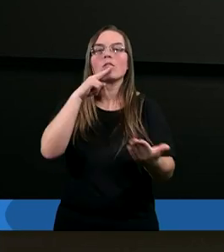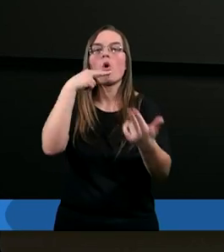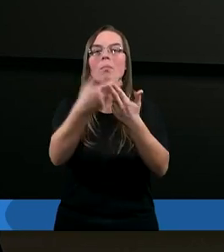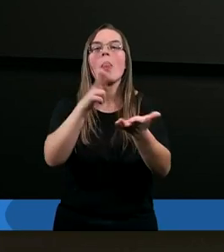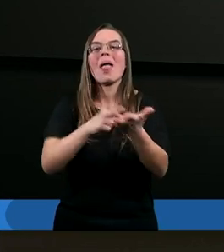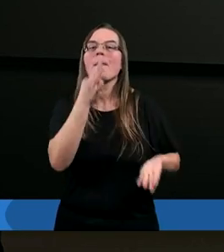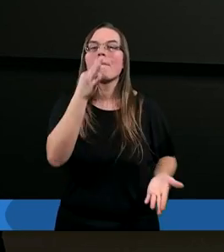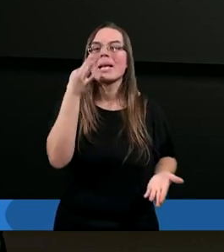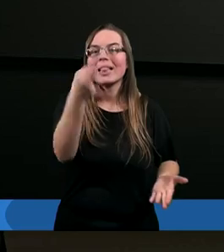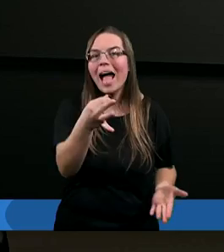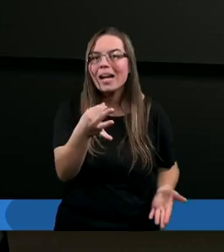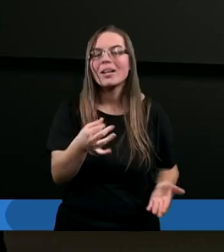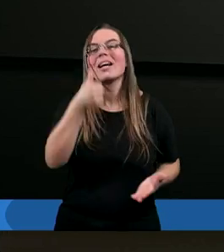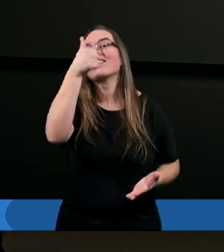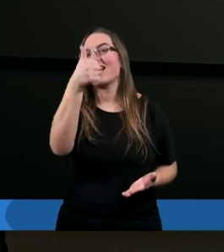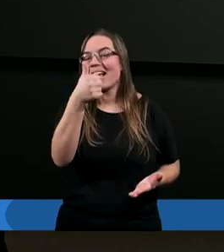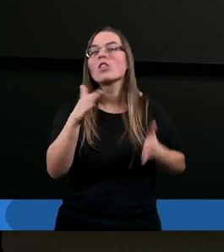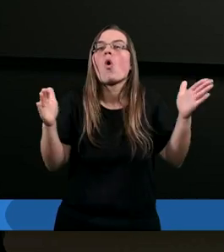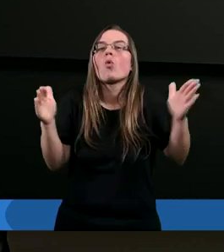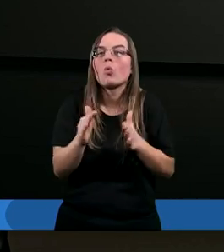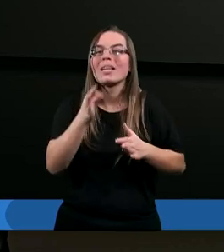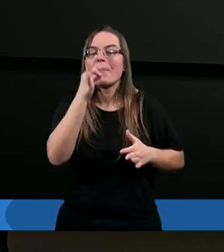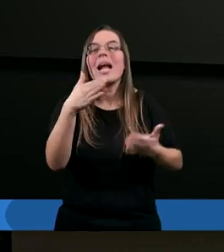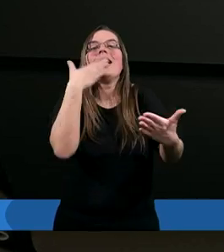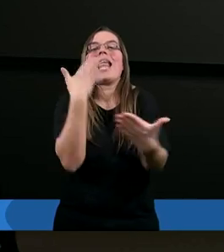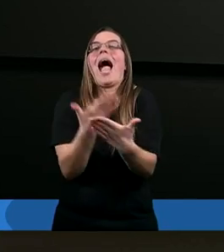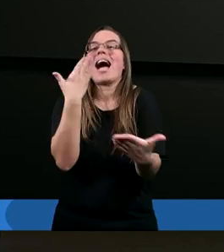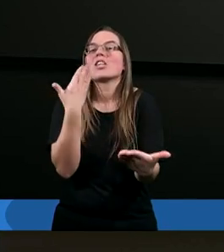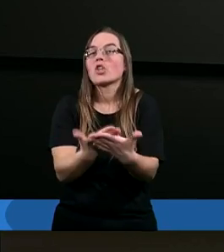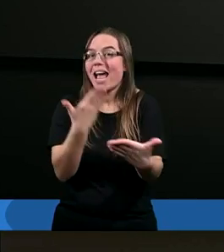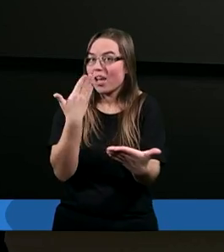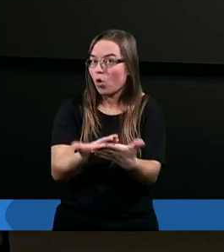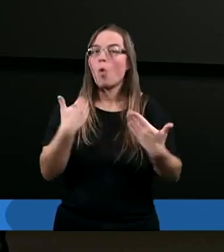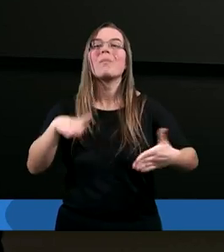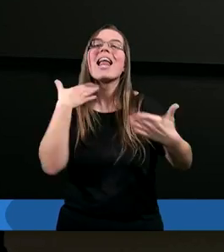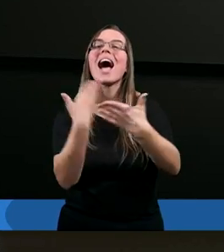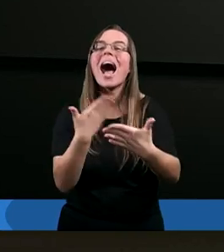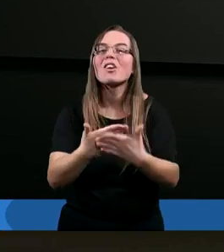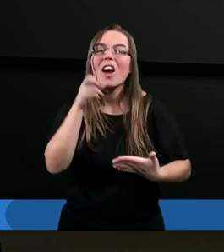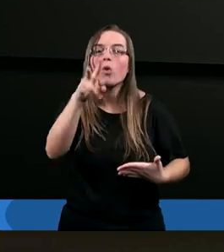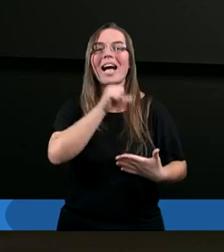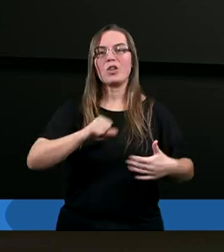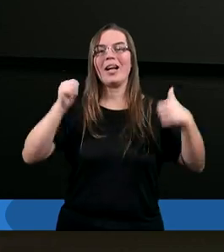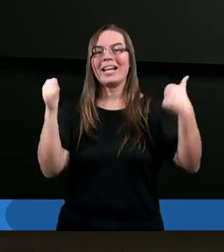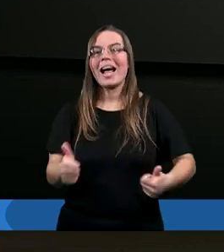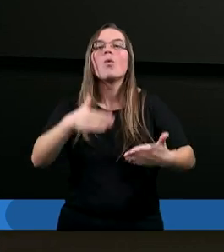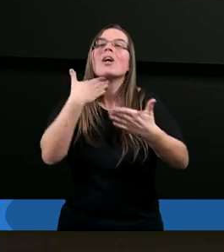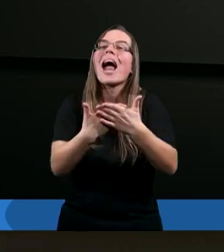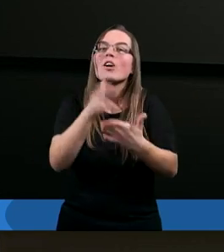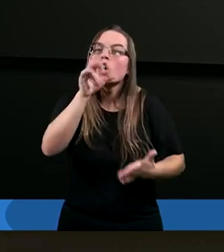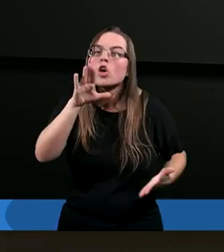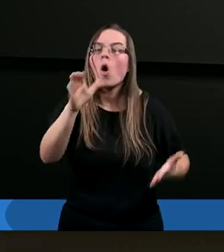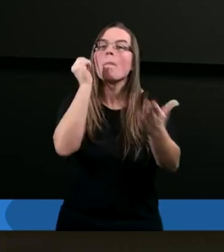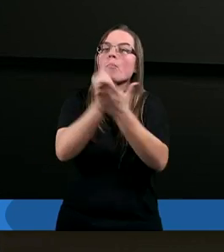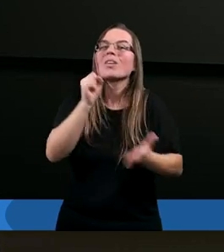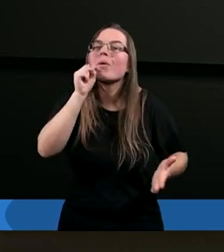odpowiedzi na pytanie jedno i krótkie. Dlaczego? Dlaczego tak się właśnie stało? Dlaczego Hiob musiał